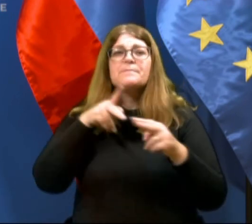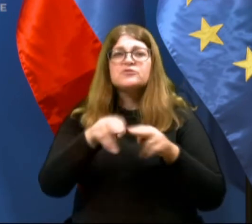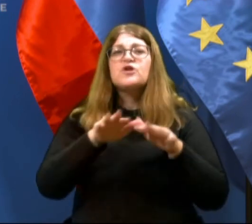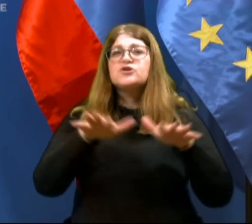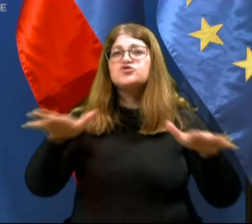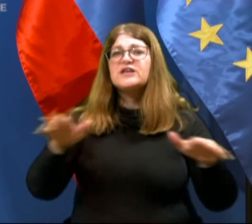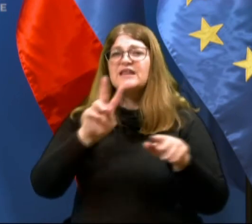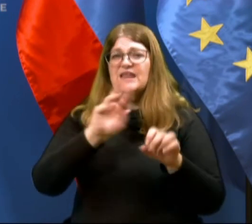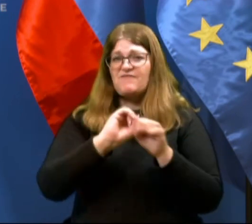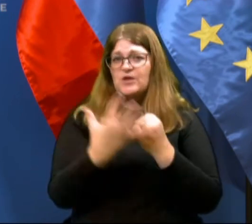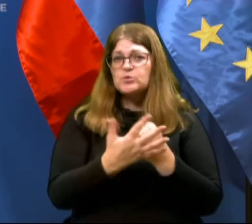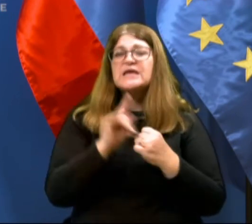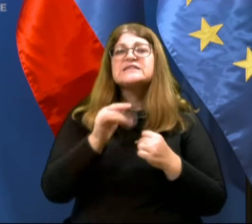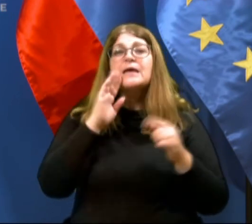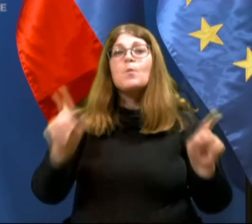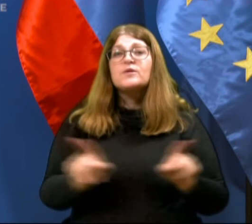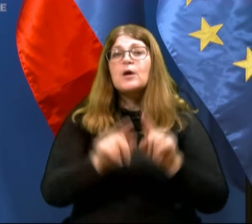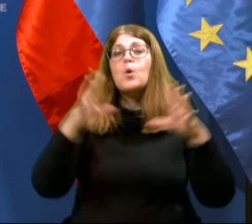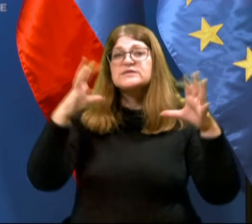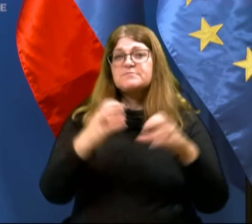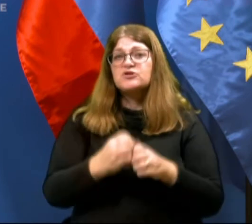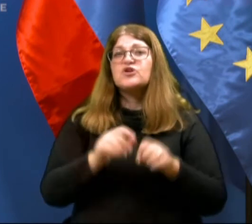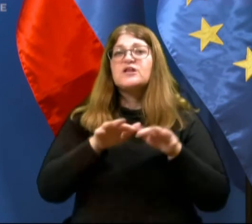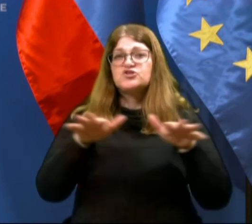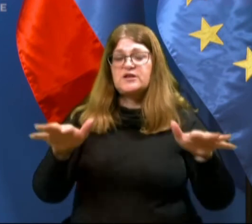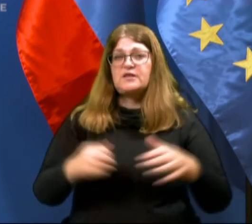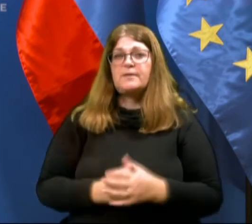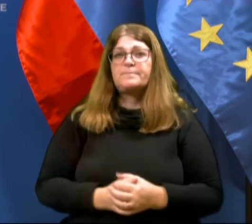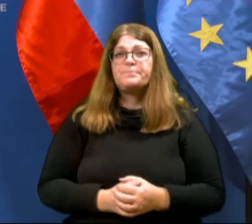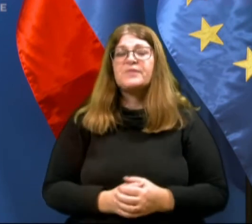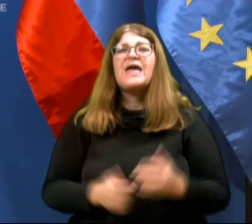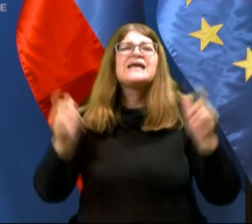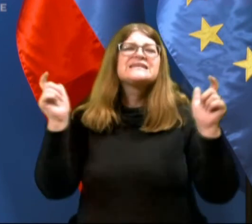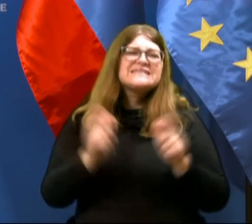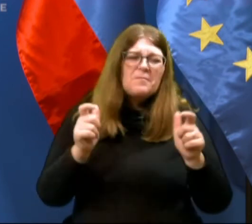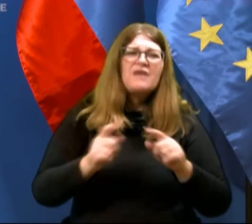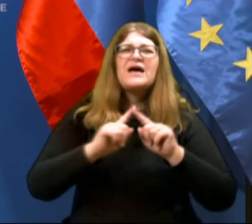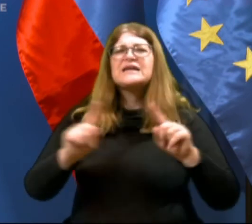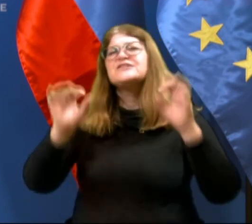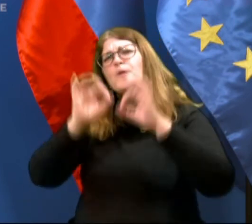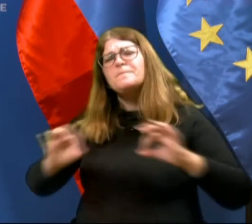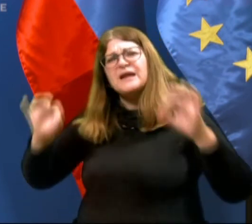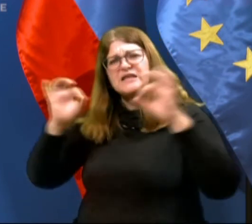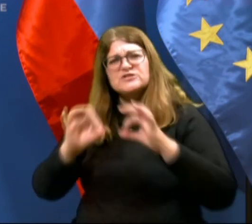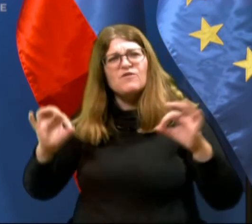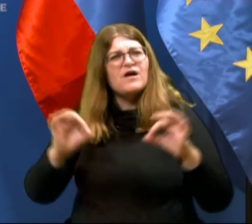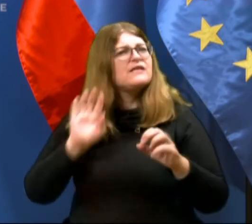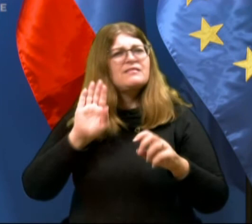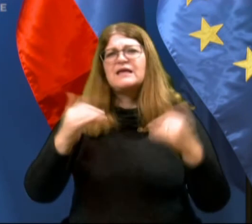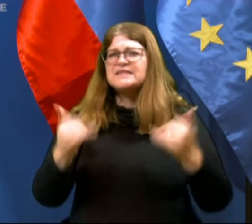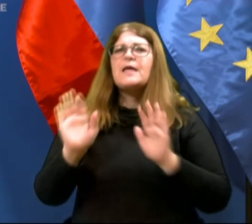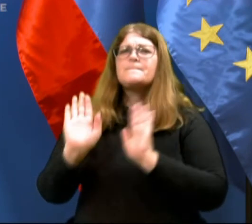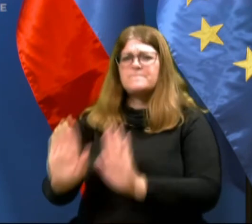širenja virusa, saj bomo le tako zmanjšali njegovo širenje. Zabave oziroma različna pravznovanja najsedaj